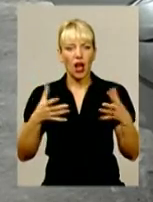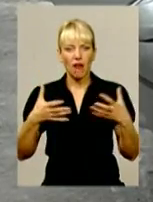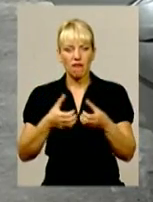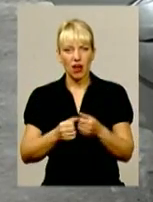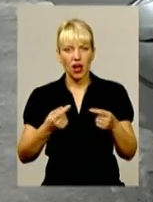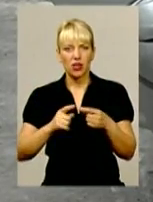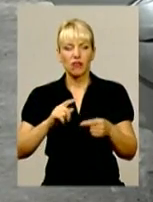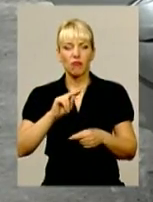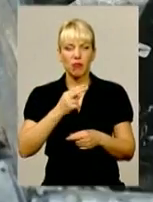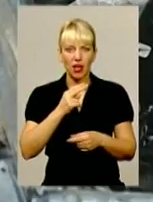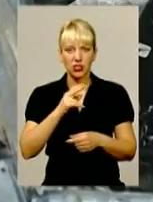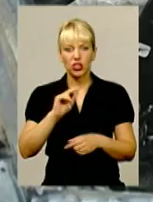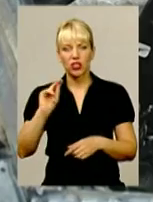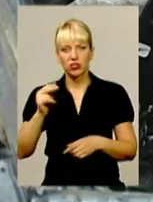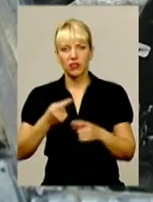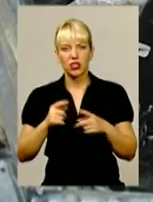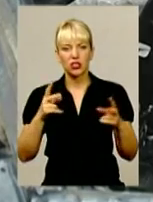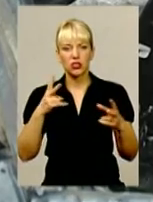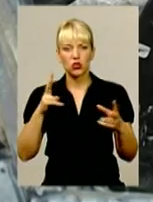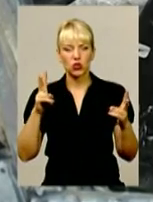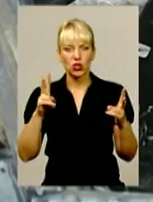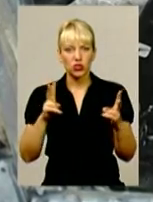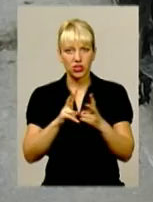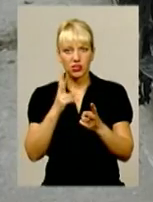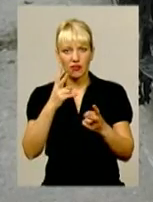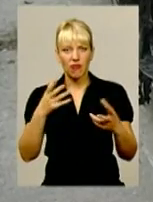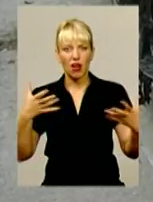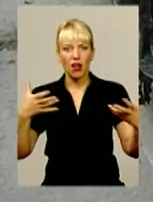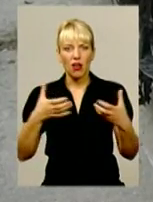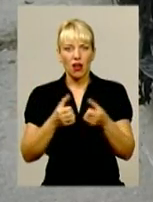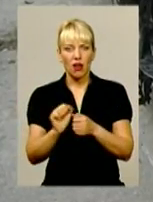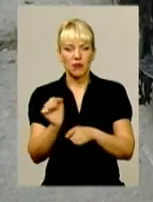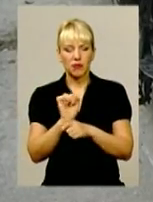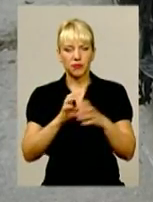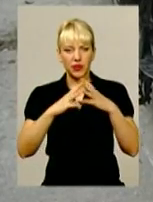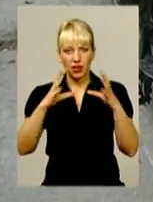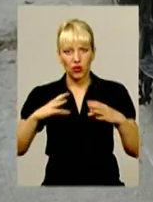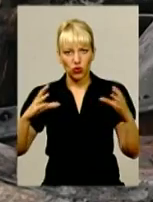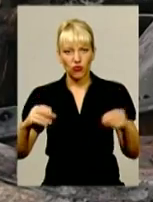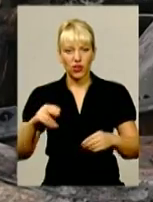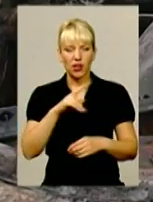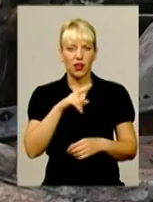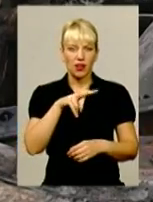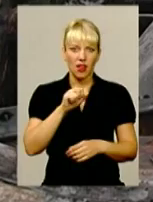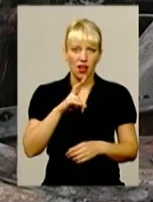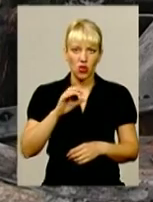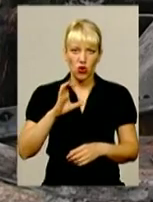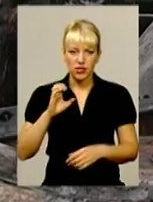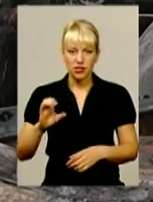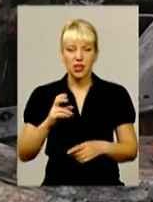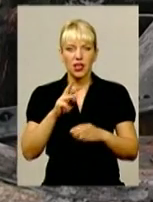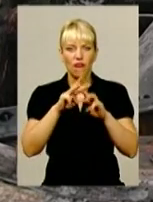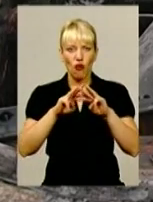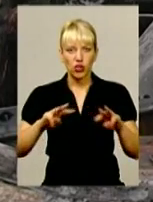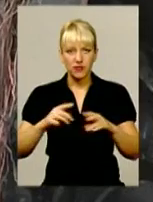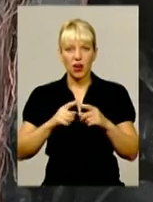четверть на зустрічній смузі зіштовхнулися два легковика – «Део Ланос» та «Фольксваген Бора». Про ДТП у екстреній служби повідомив